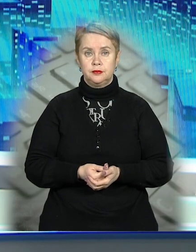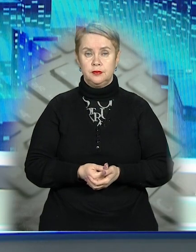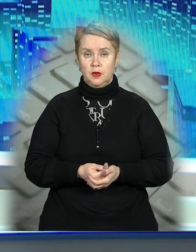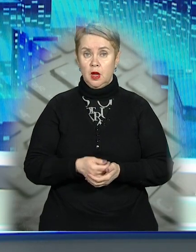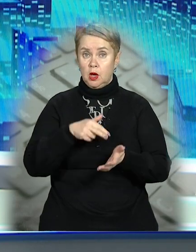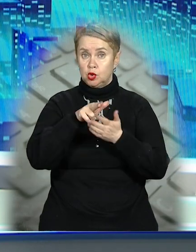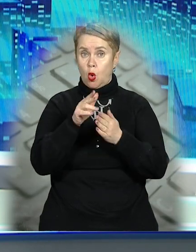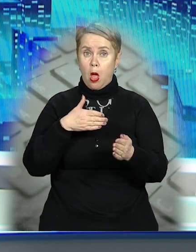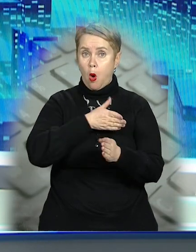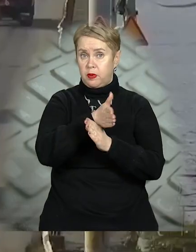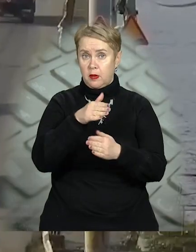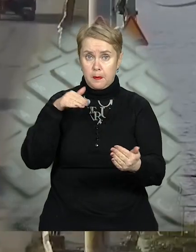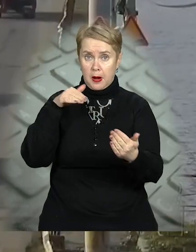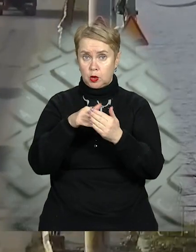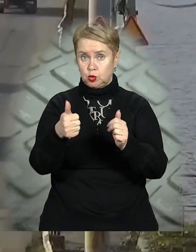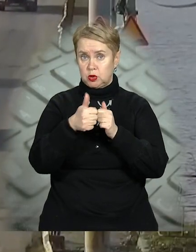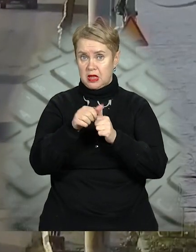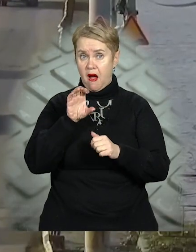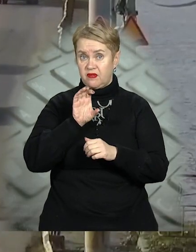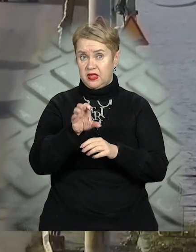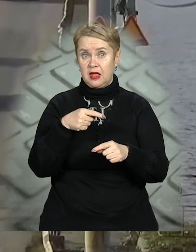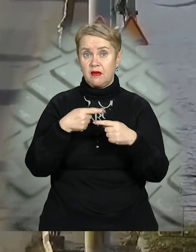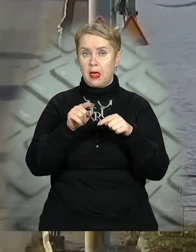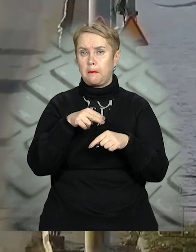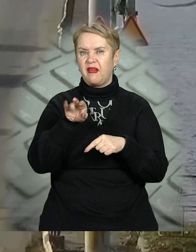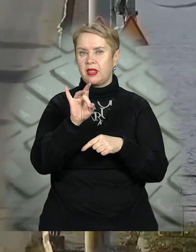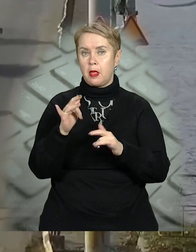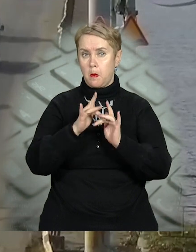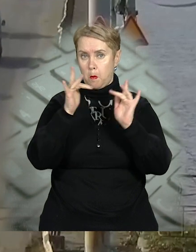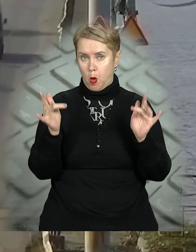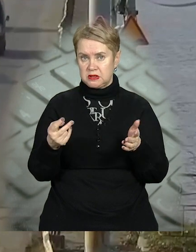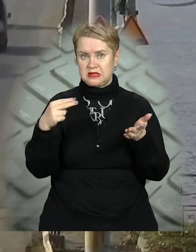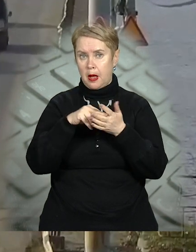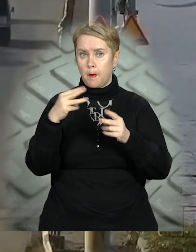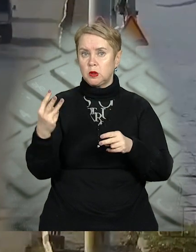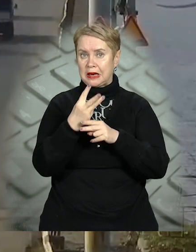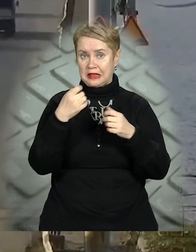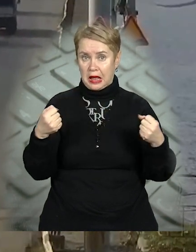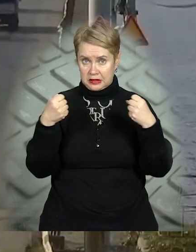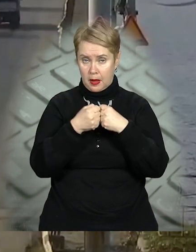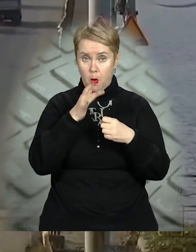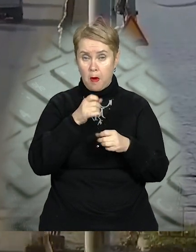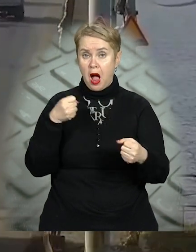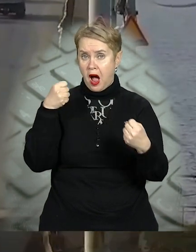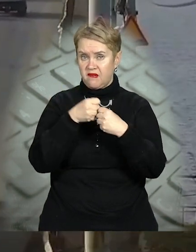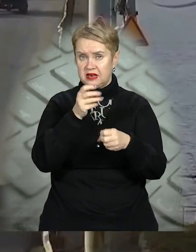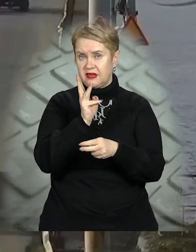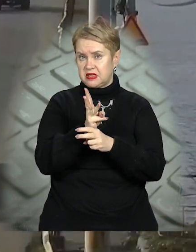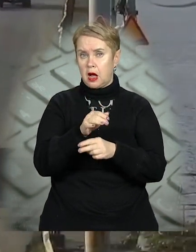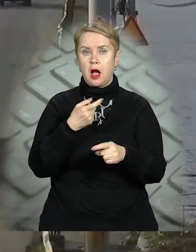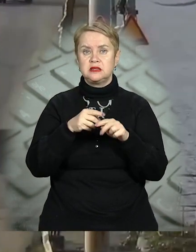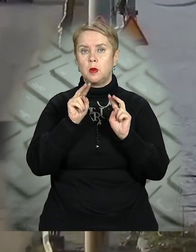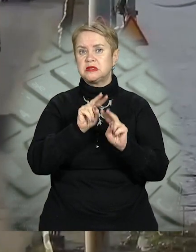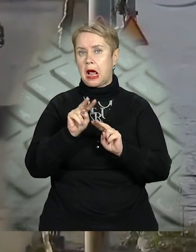Ішов на обгіни і протиранив сусідню автівку. Вранці на Південному мосту сталася потрійна ДТП. Момент аварії зафіксувала камера